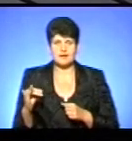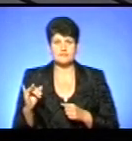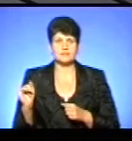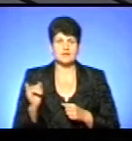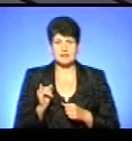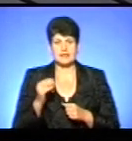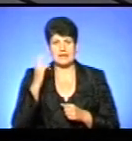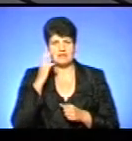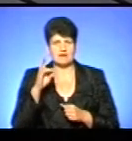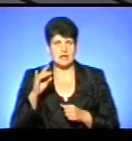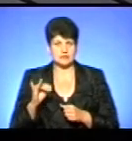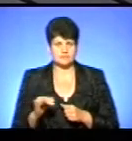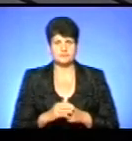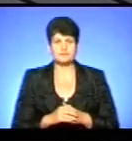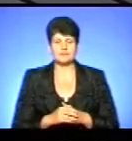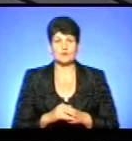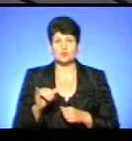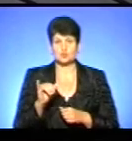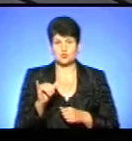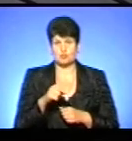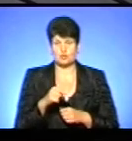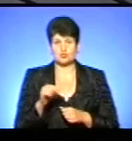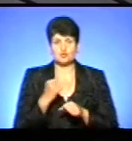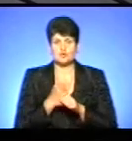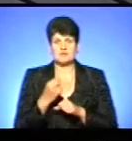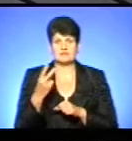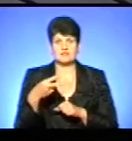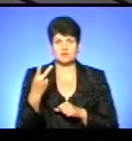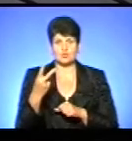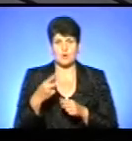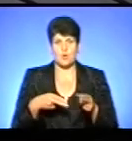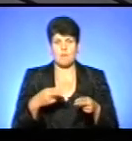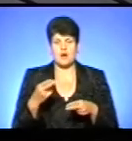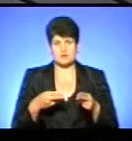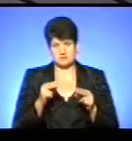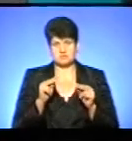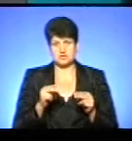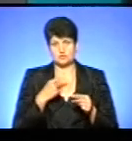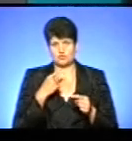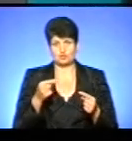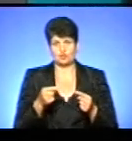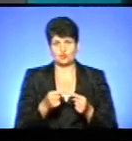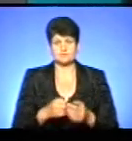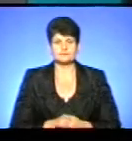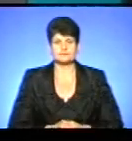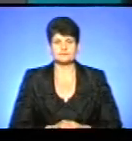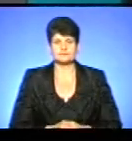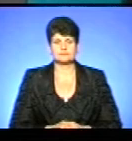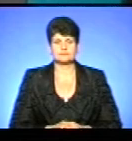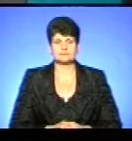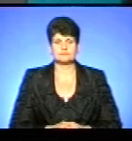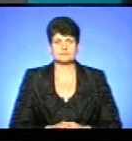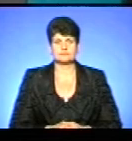того, київляни. Але вже в суботу зроблена 22 операція. Це я можу сказати відверто і точно. Дякуємо.